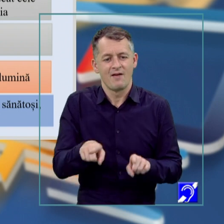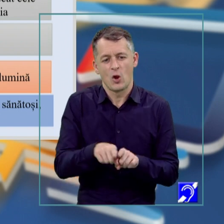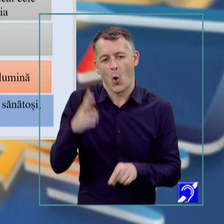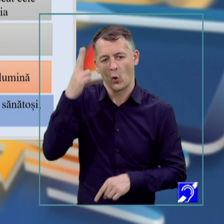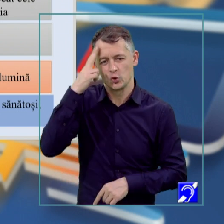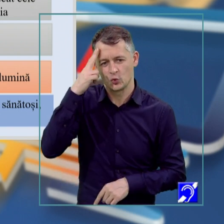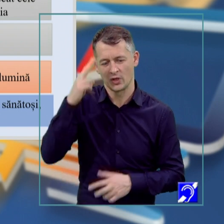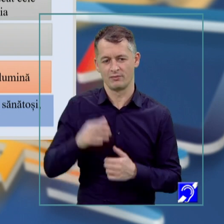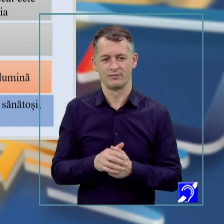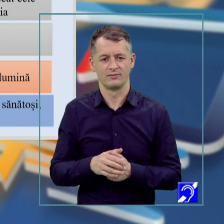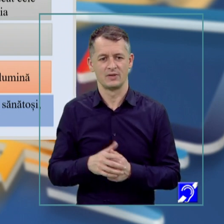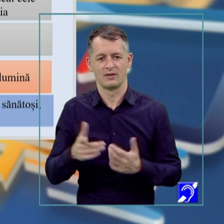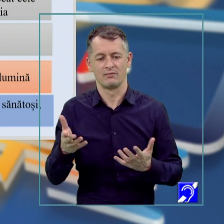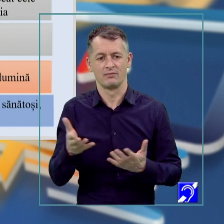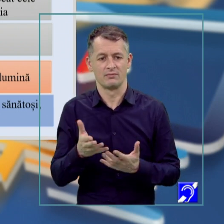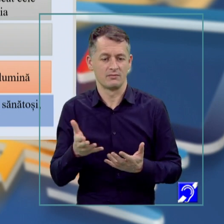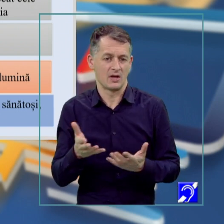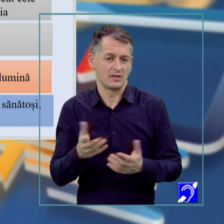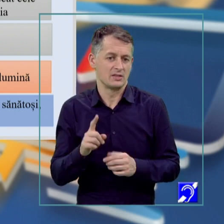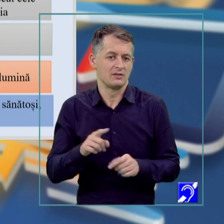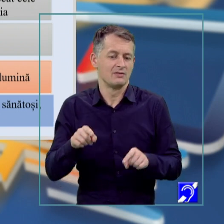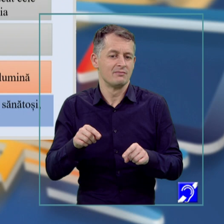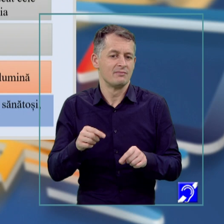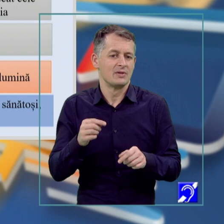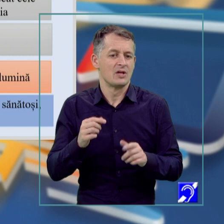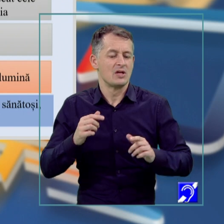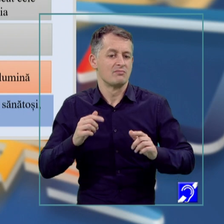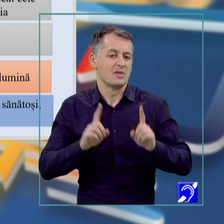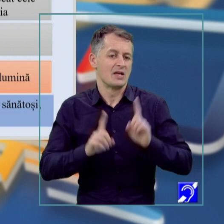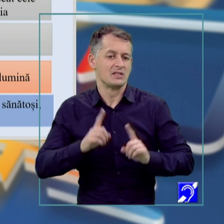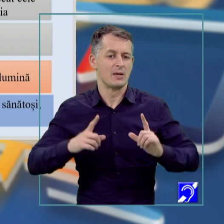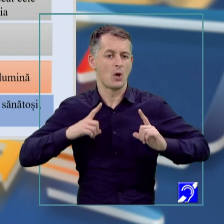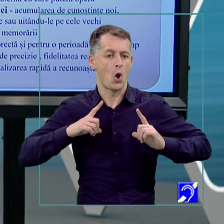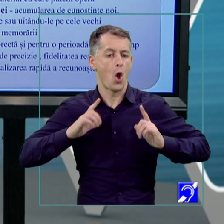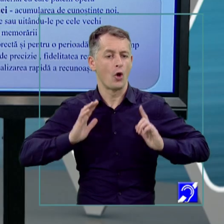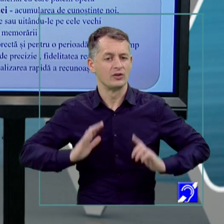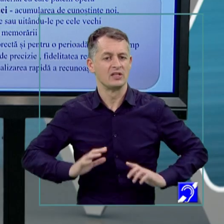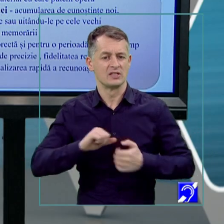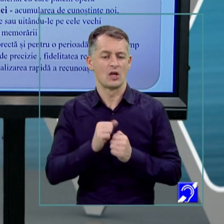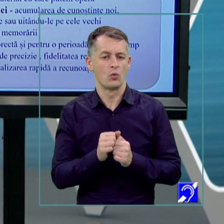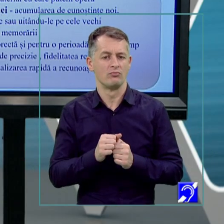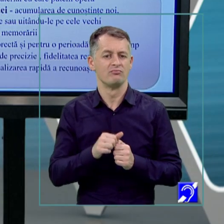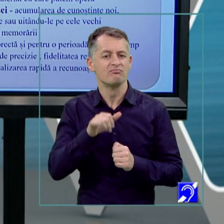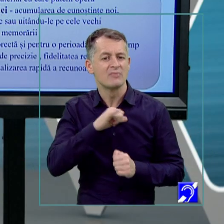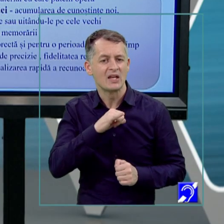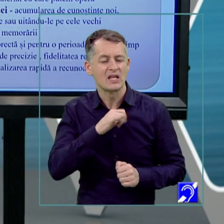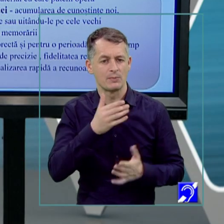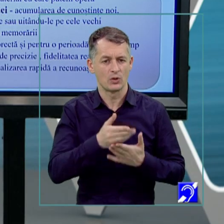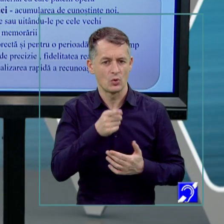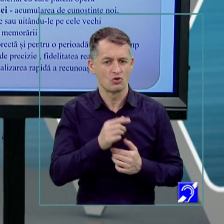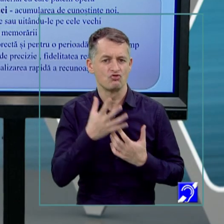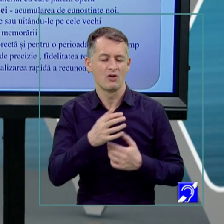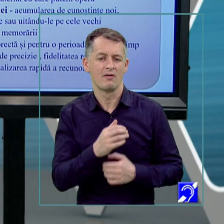dacă este în ambianță ordine, calm, lumină, și dacă suntem odihniți, sănătoși și interesați. Ce fel de diferențe individuale și ce